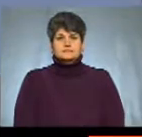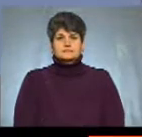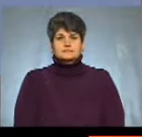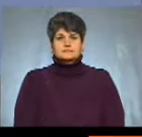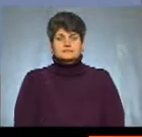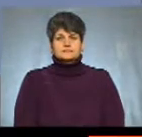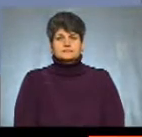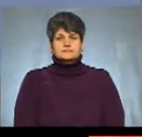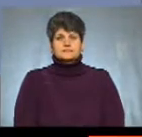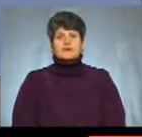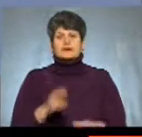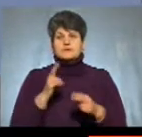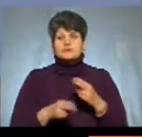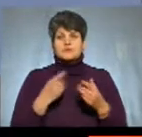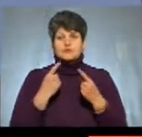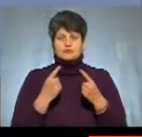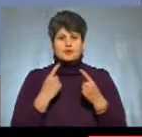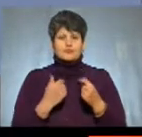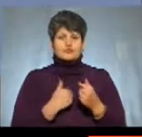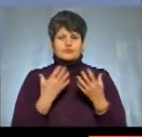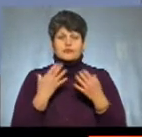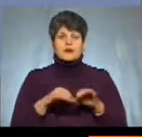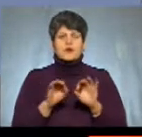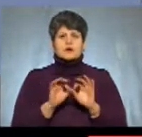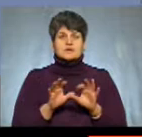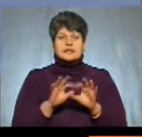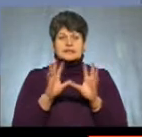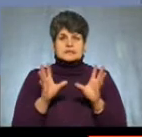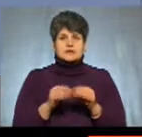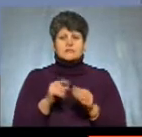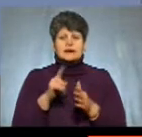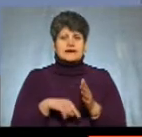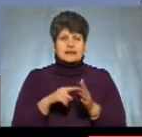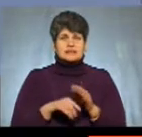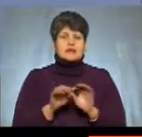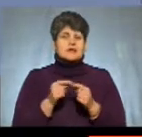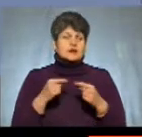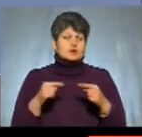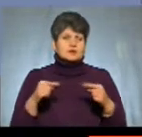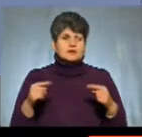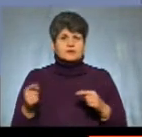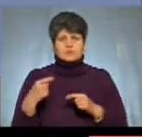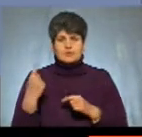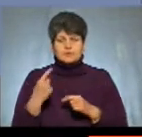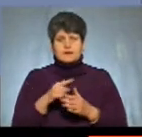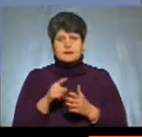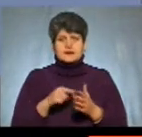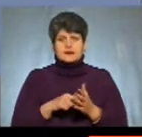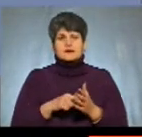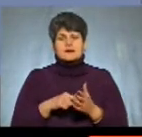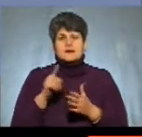На завершення нашої розмови хочеться, щоб ви охарактеризували загалом релігійне різноманіття Тернопільщини і також питання релігійної